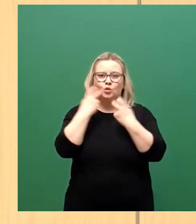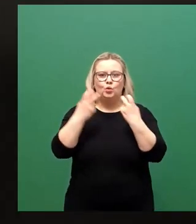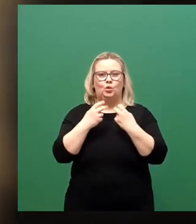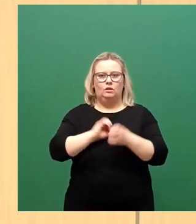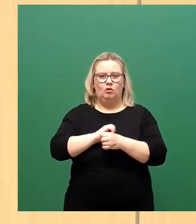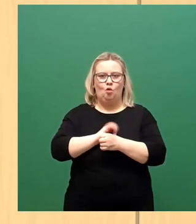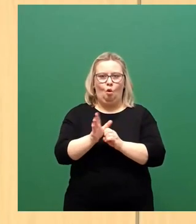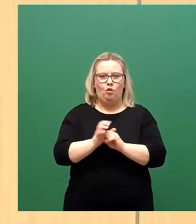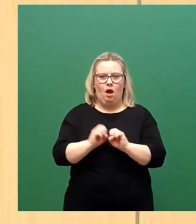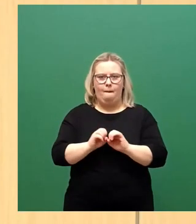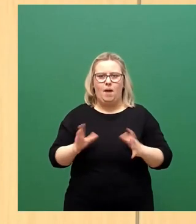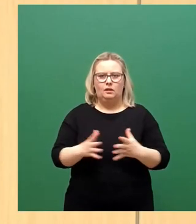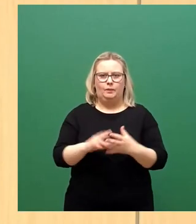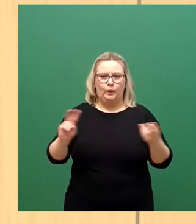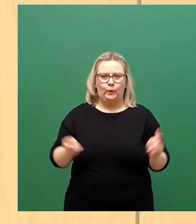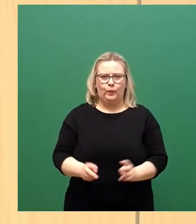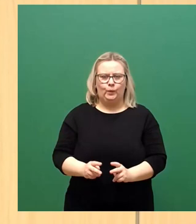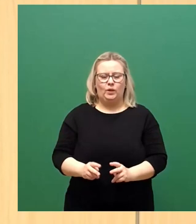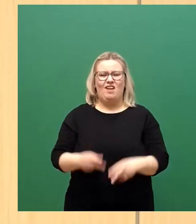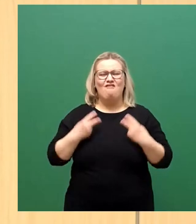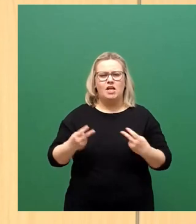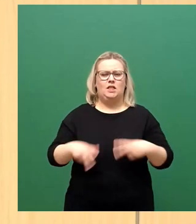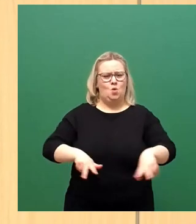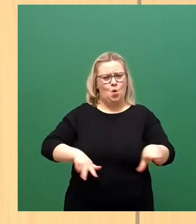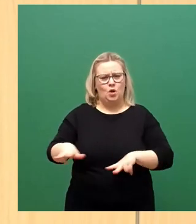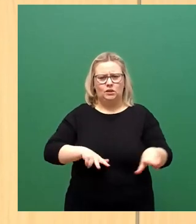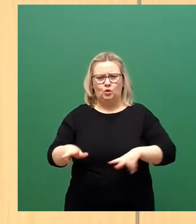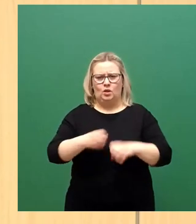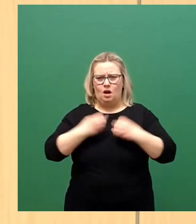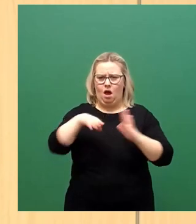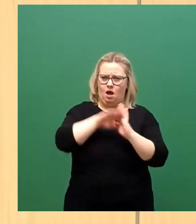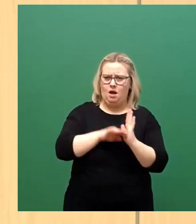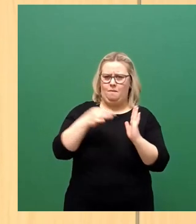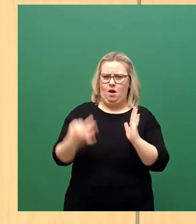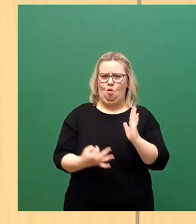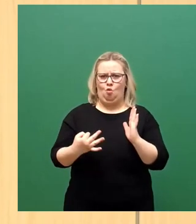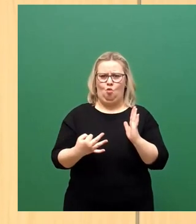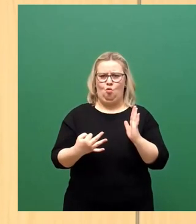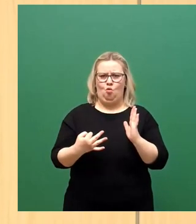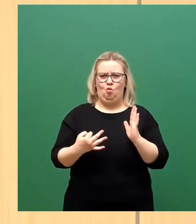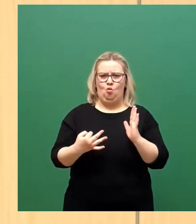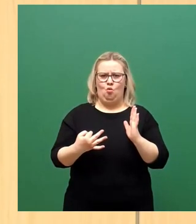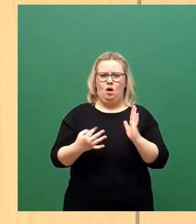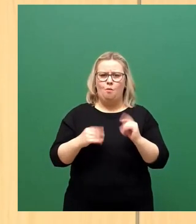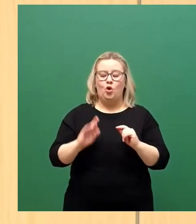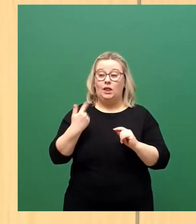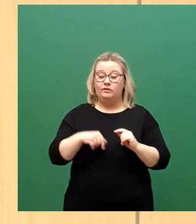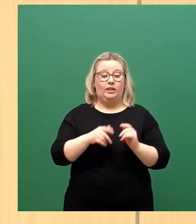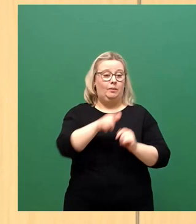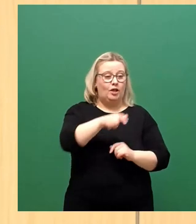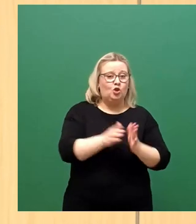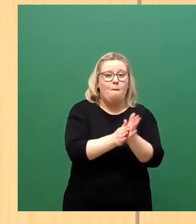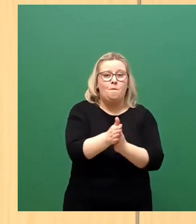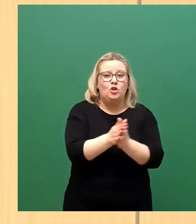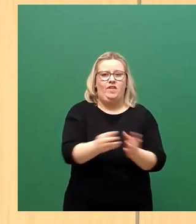der Organisation, denn es braucht eben mehr als einfach eine bestimmte Anzahl Menschen, sondern es kommt auch darauf an, sie zu motivieren, sie